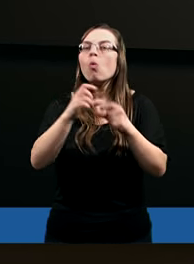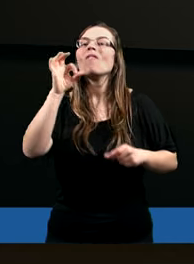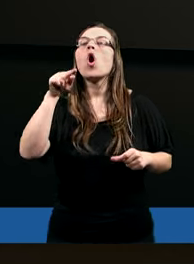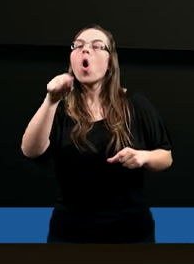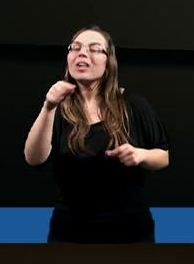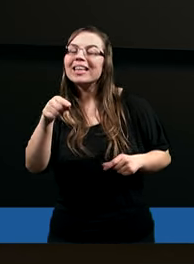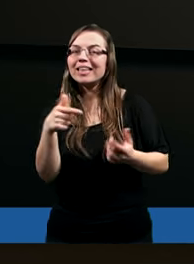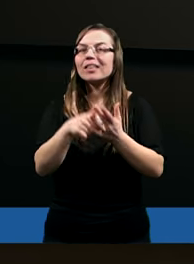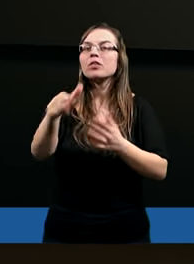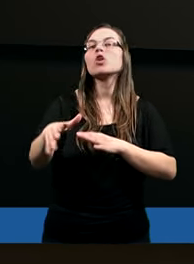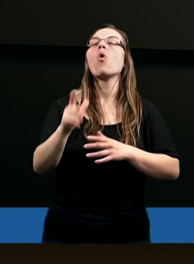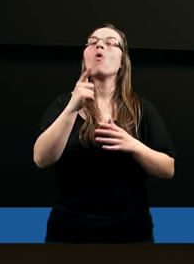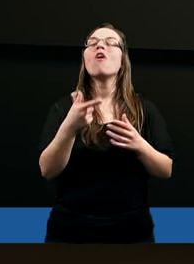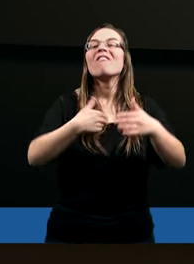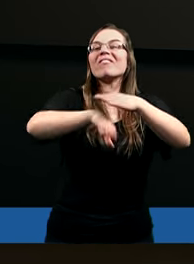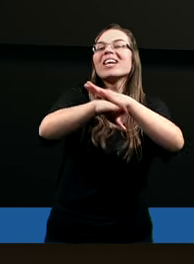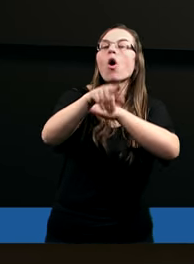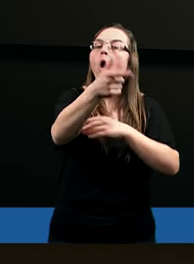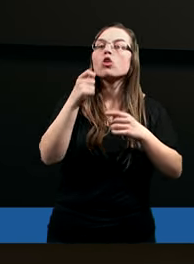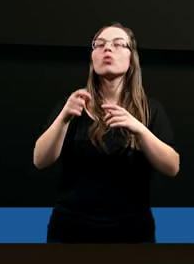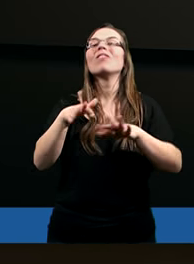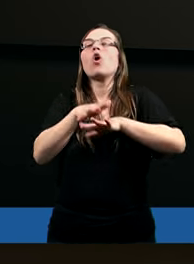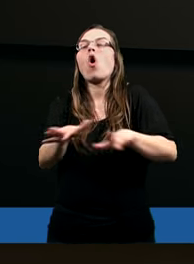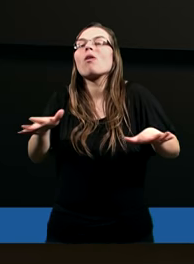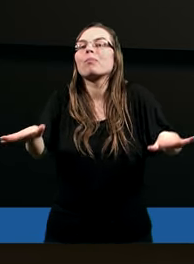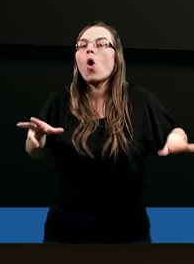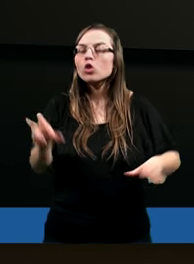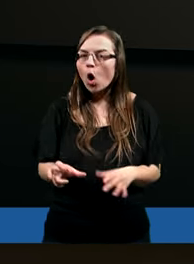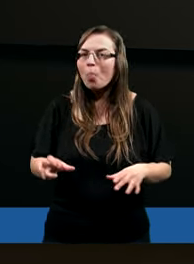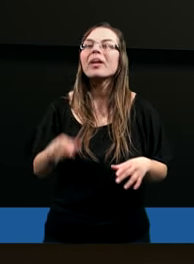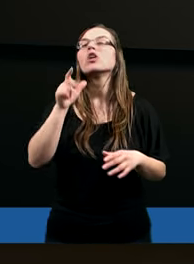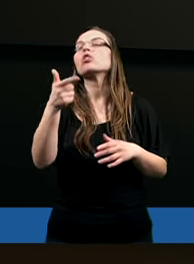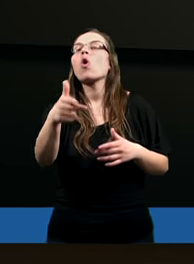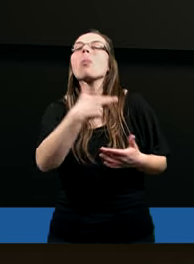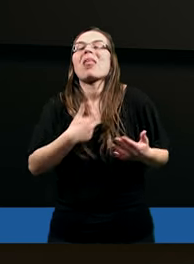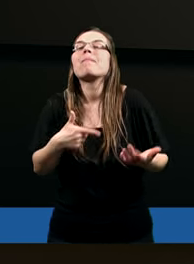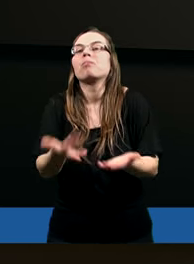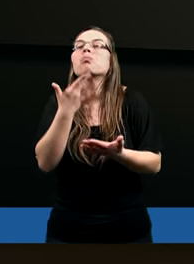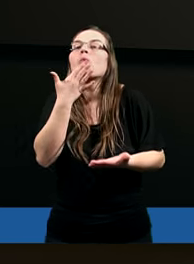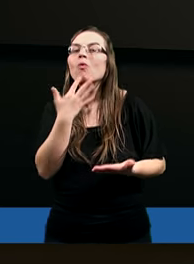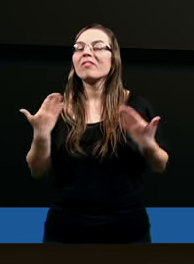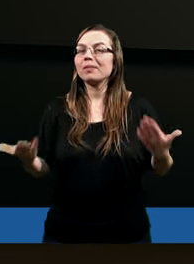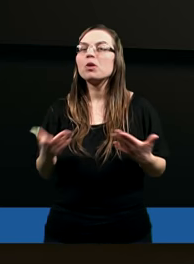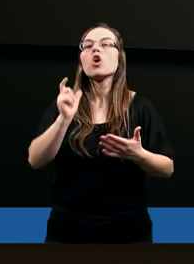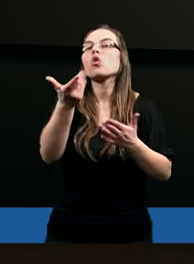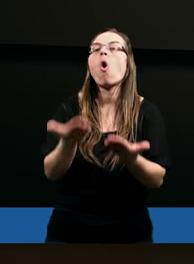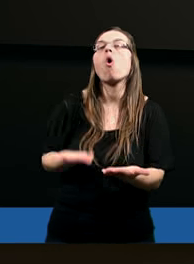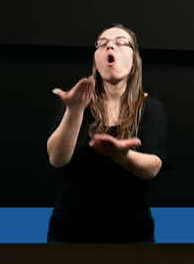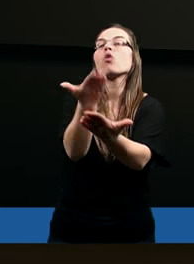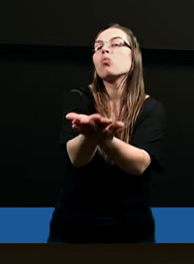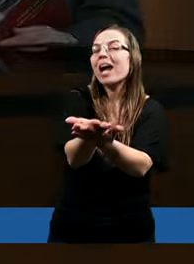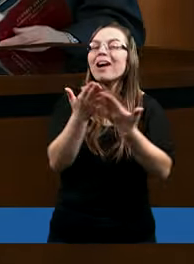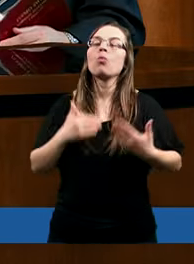o tych wychodźcach rozproszonych. Co nam to mówi? Co to sugeruje?